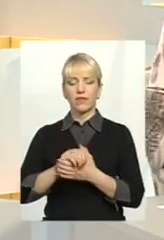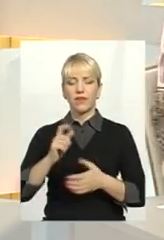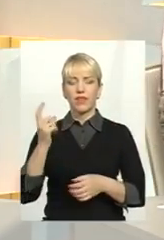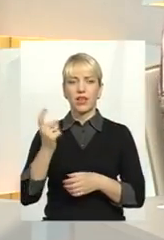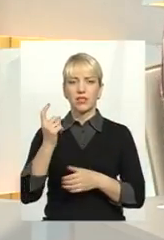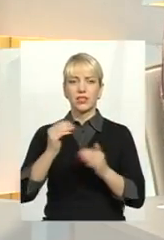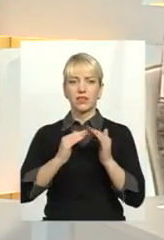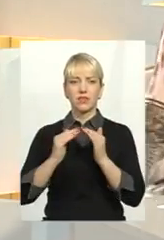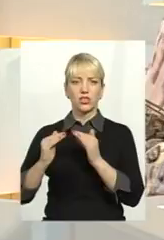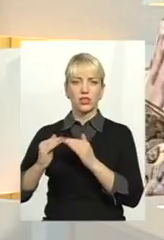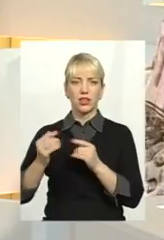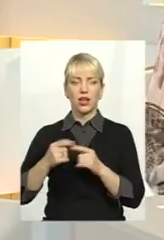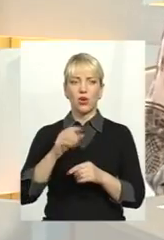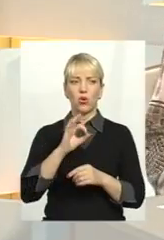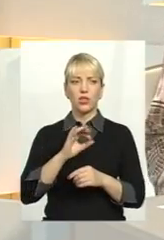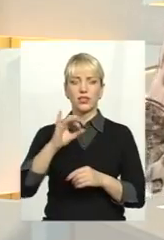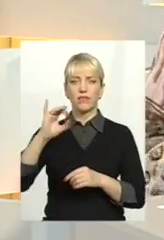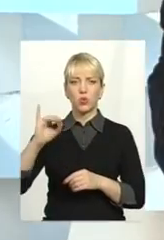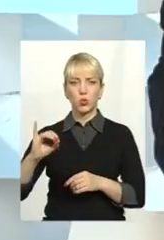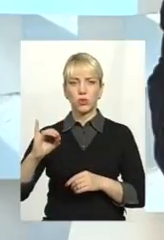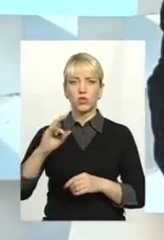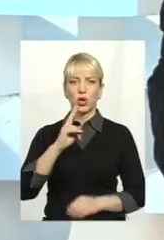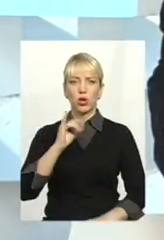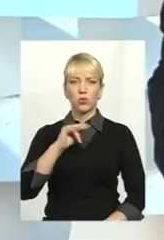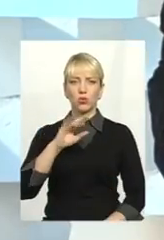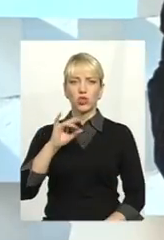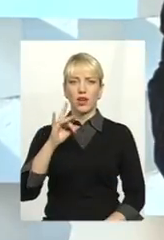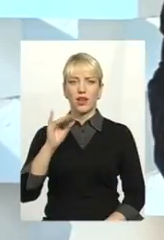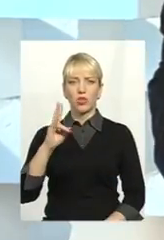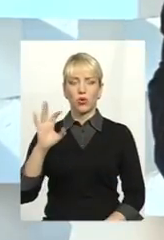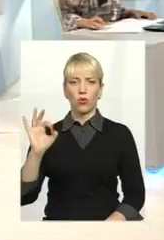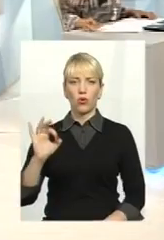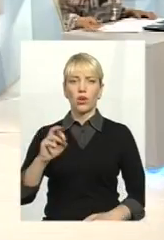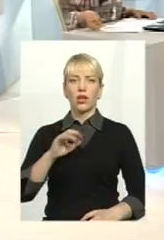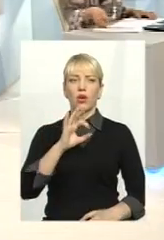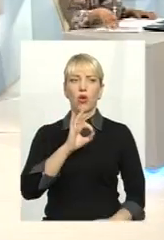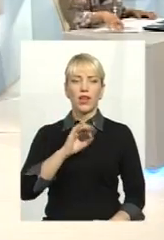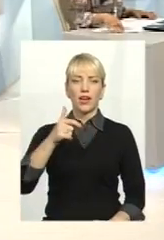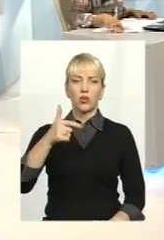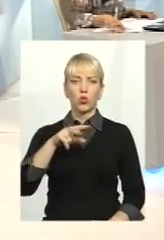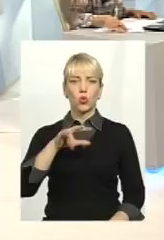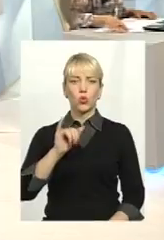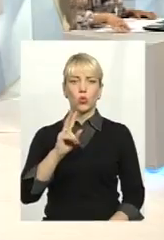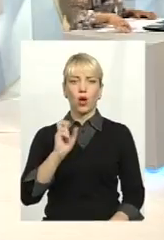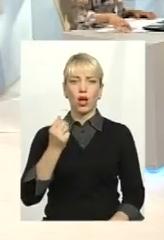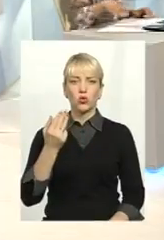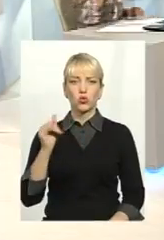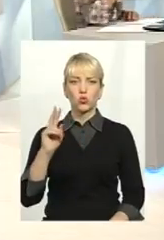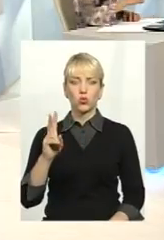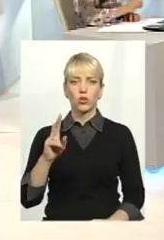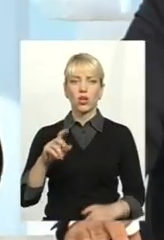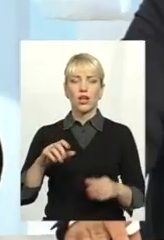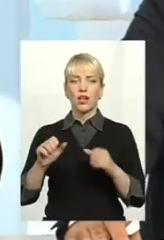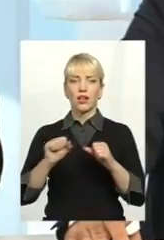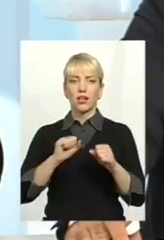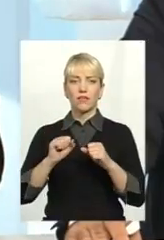Олексій Юрійович Кучеренко та Олег Григорович Лукашук, керівник Хмельницької